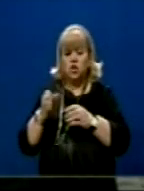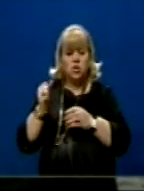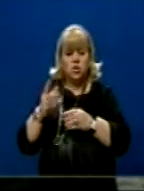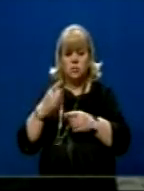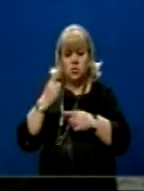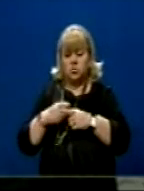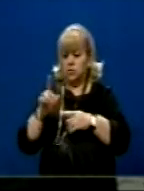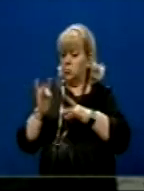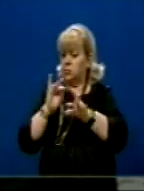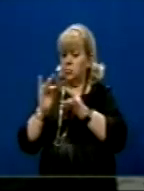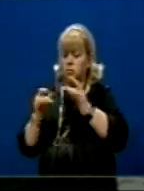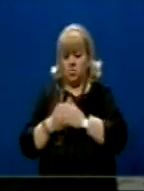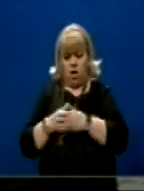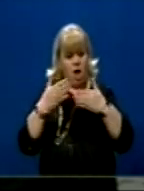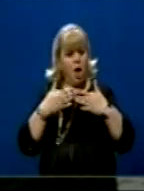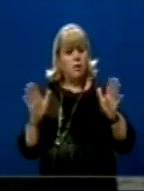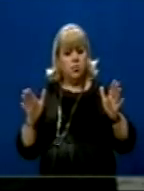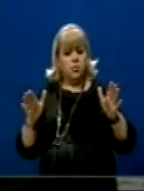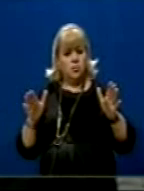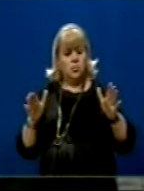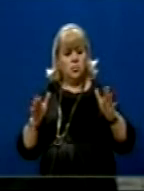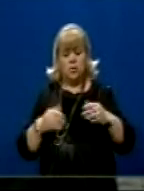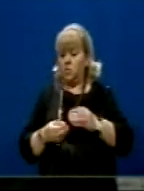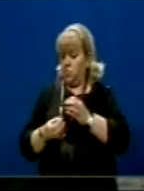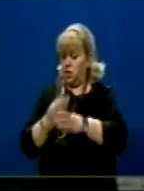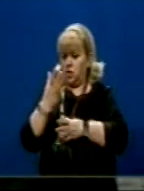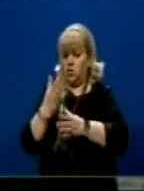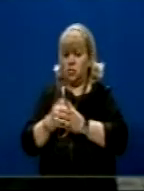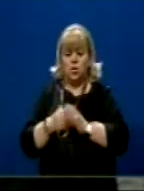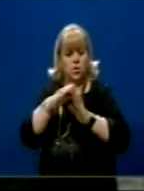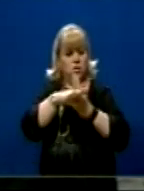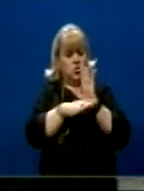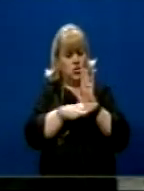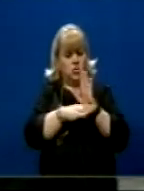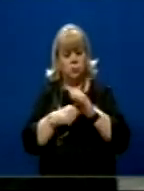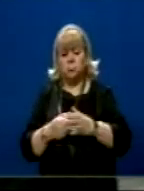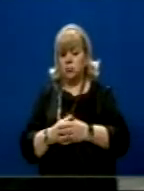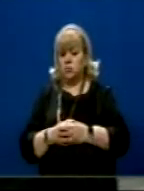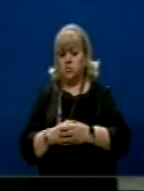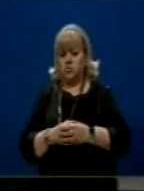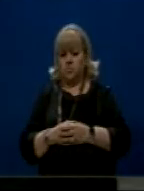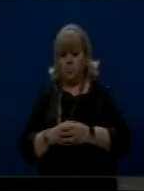drejt Pra të hapim derën Të kriom mundësin ligjore Që të ndonë i të qka e til